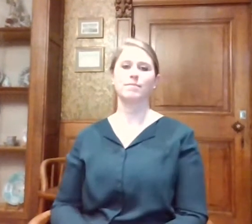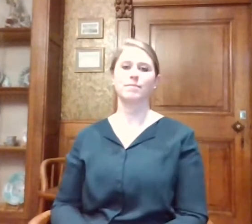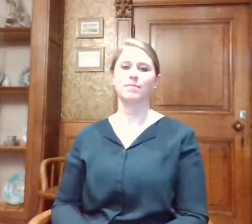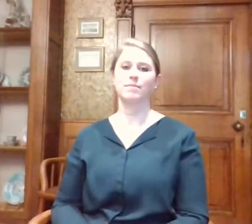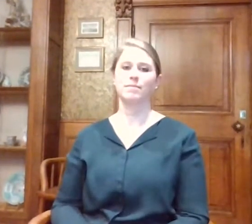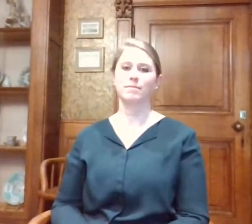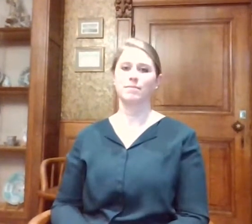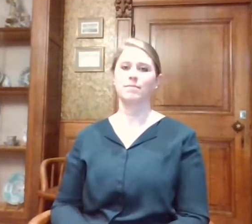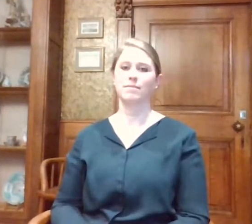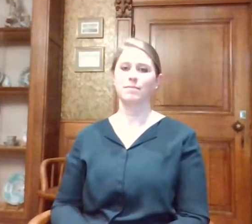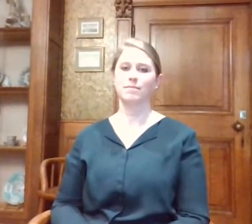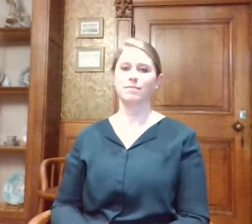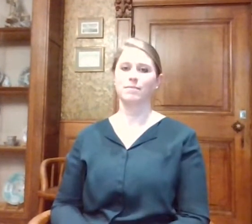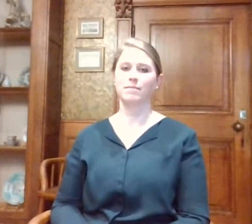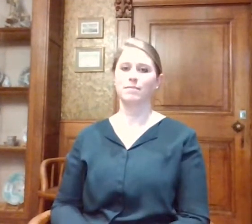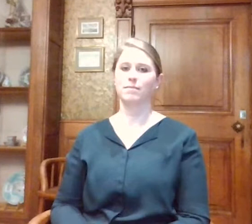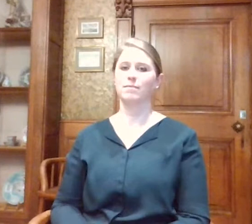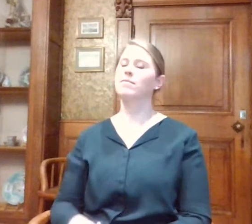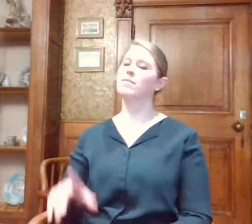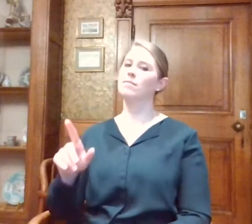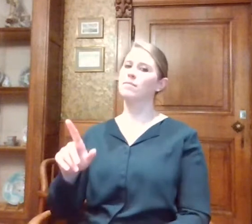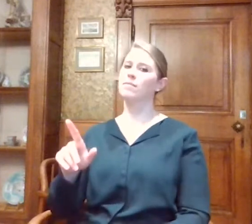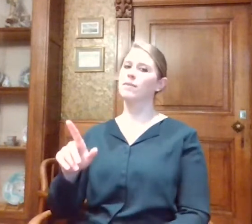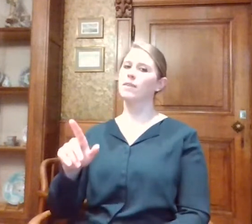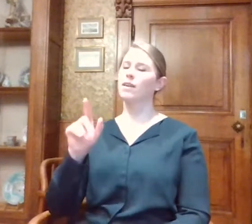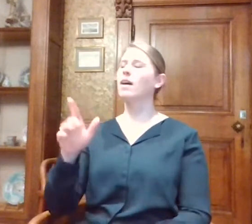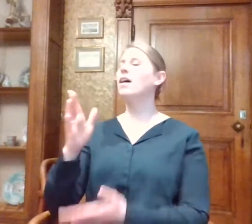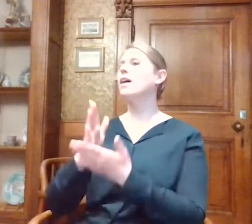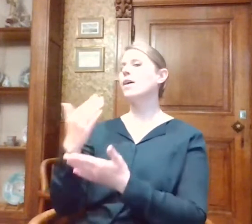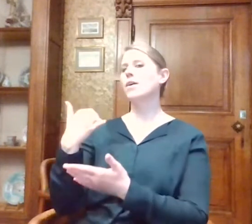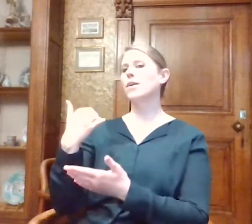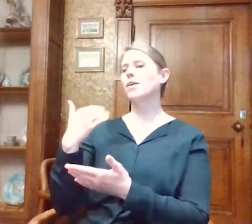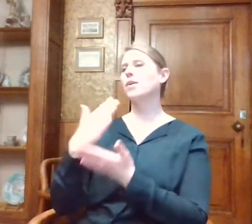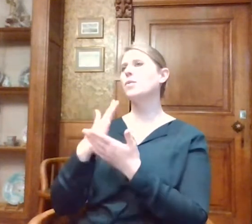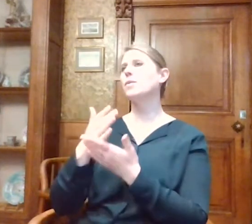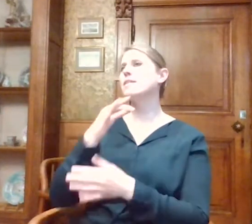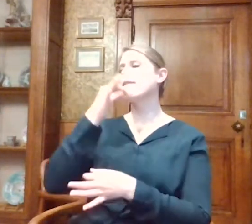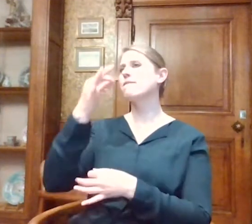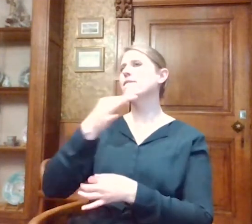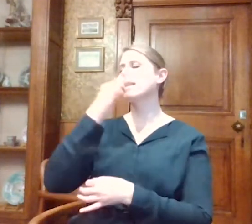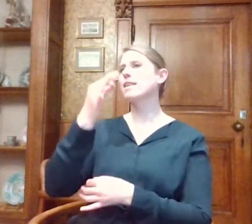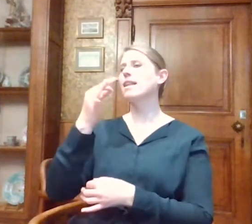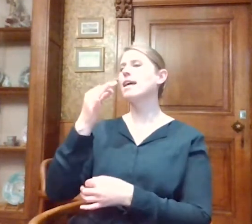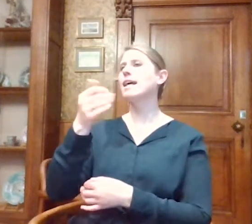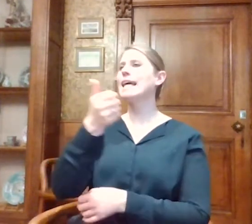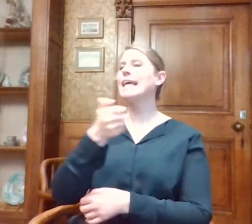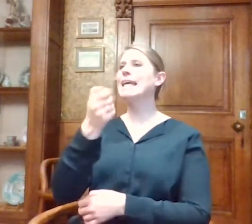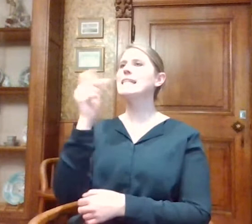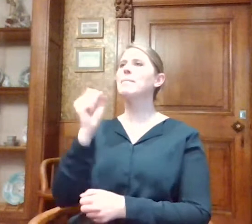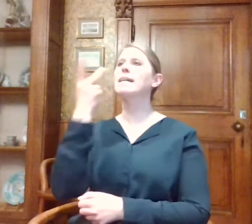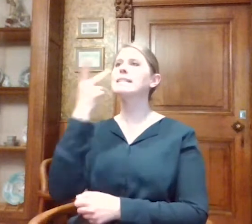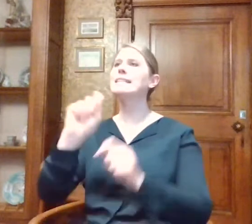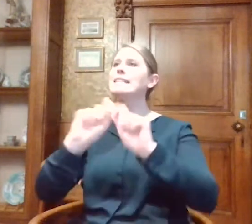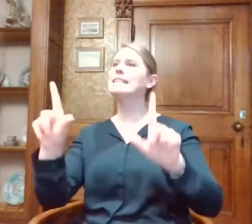Oké, dankjewel. En ik wou daarjuist dat de gsm zelf gaat zien, Hilde, in welke taal dat het is.